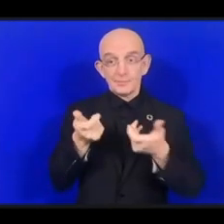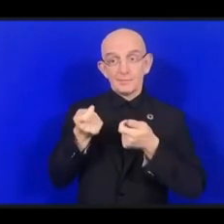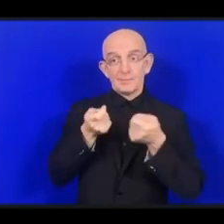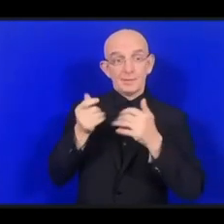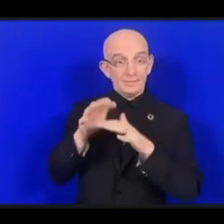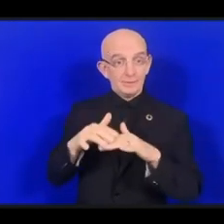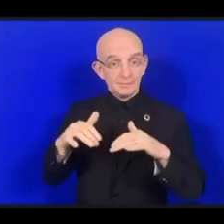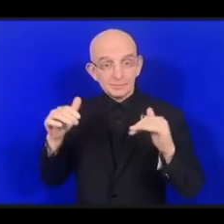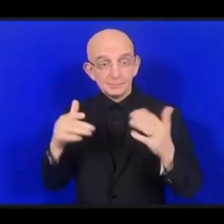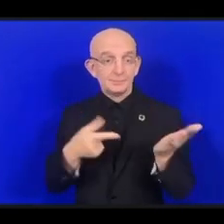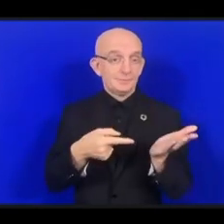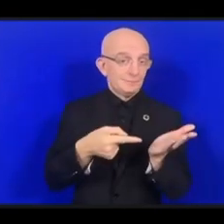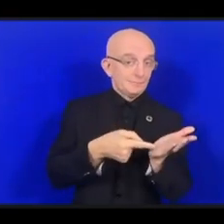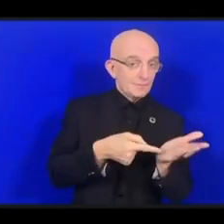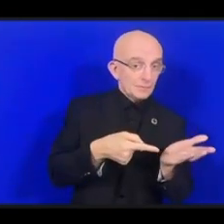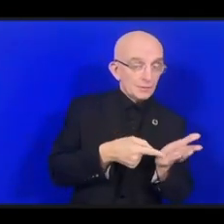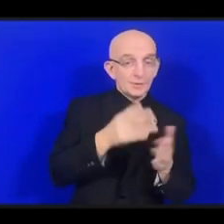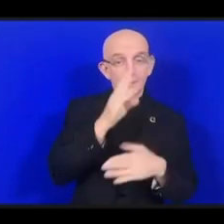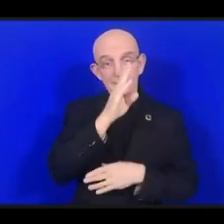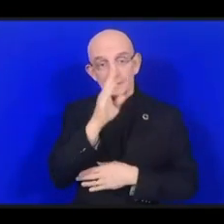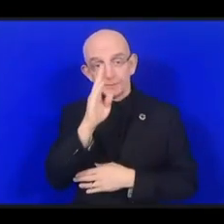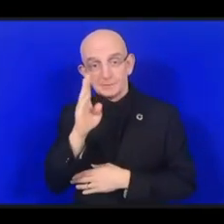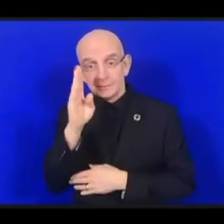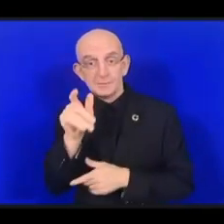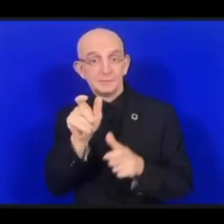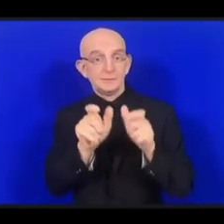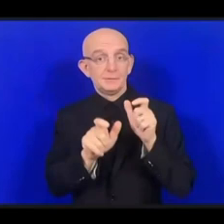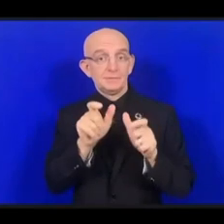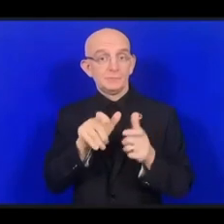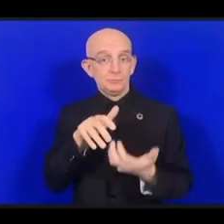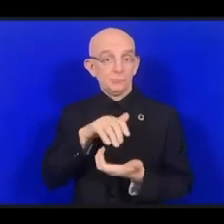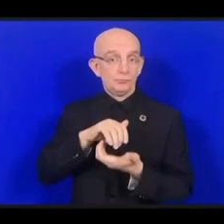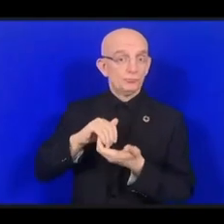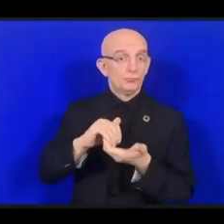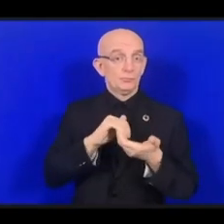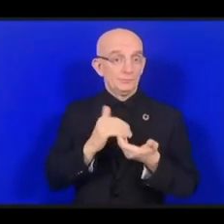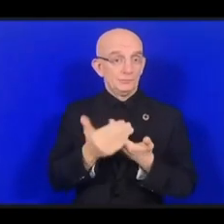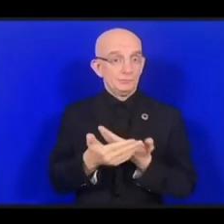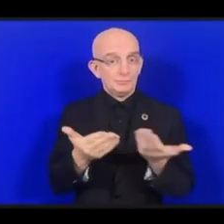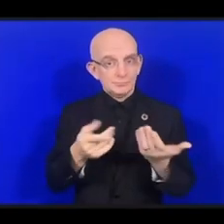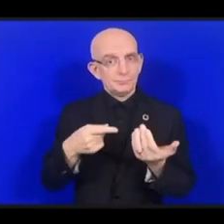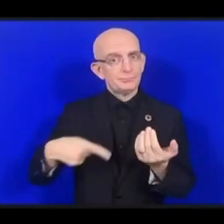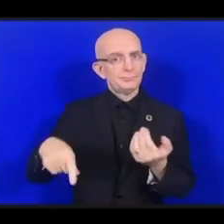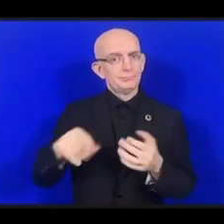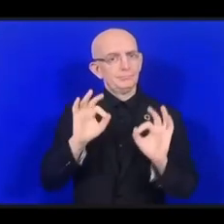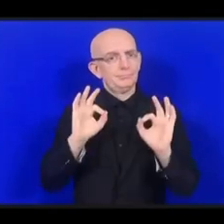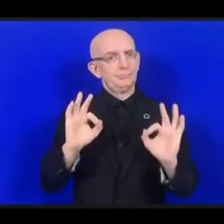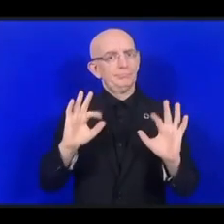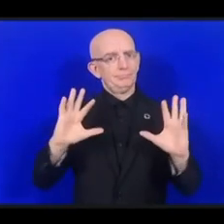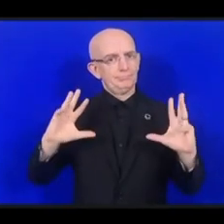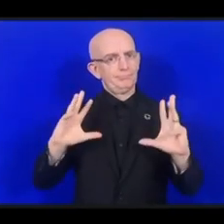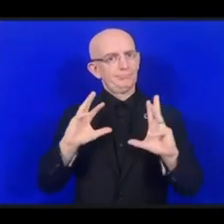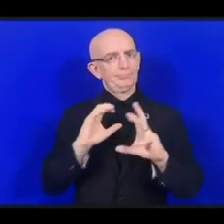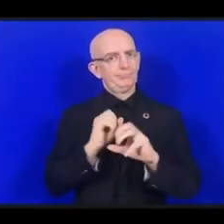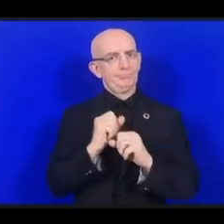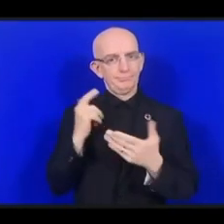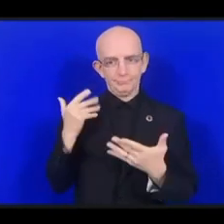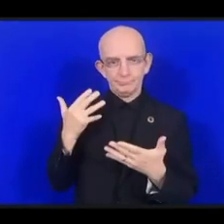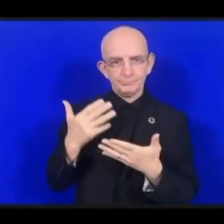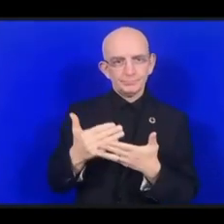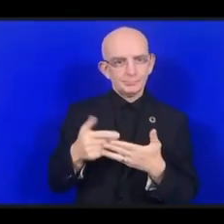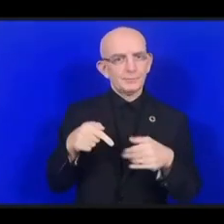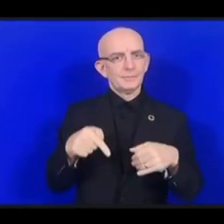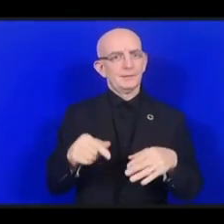Хочу поздравить вас с удачным и успешным проведением форума и с тем, что вы подошли